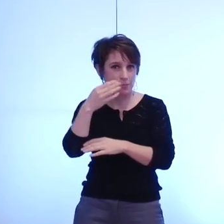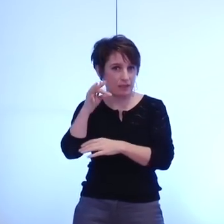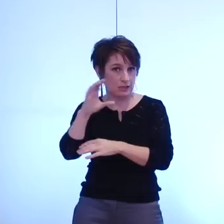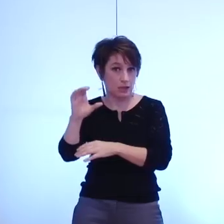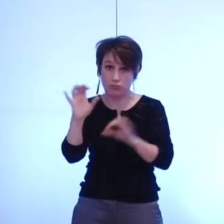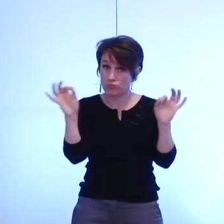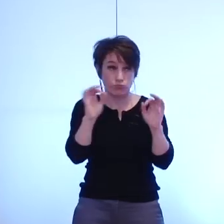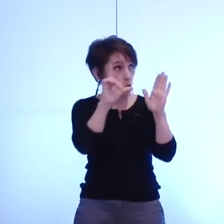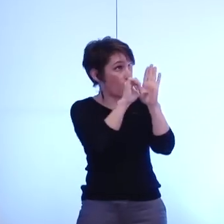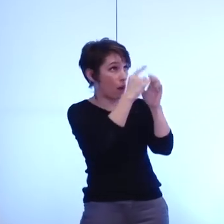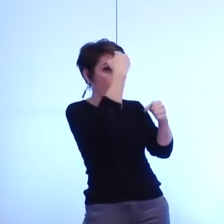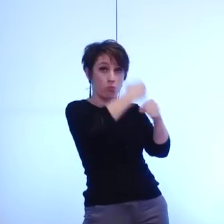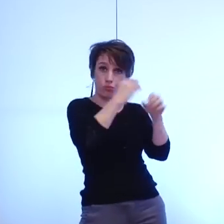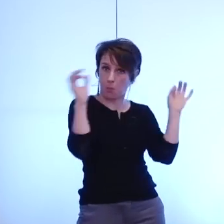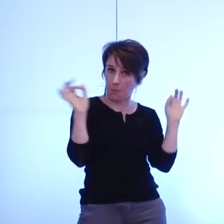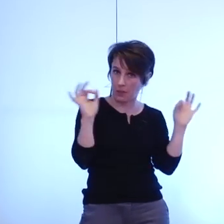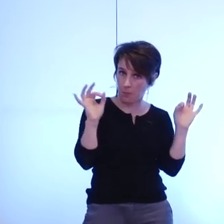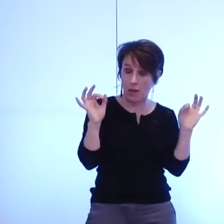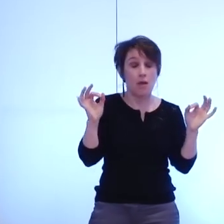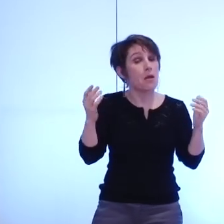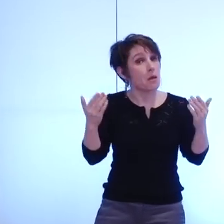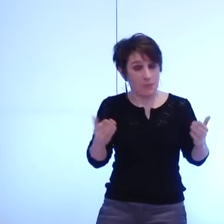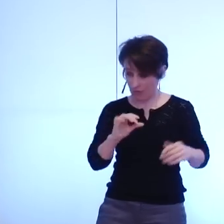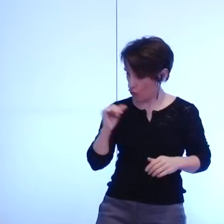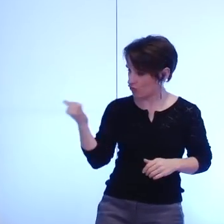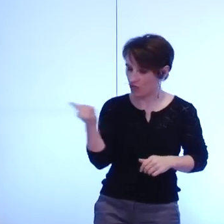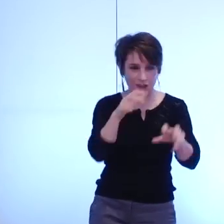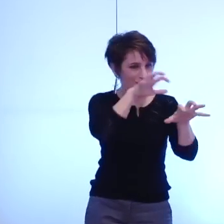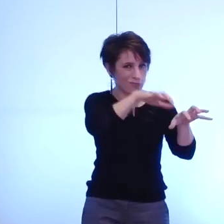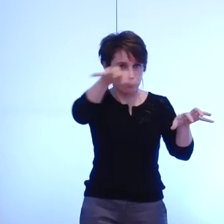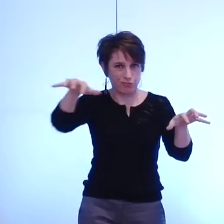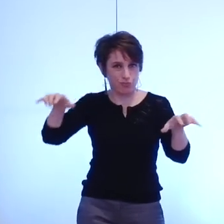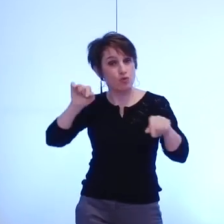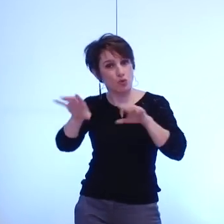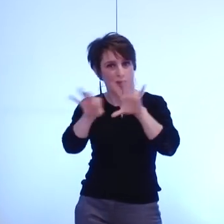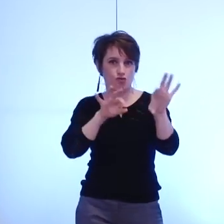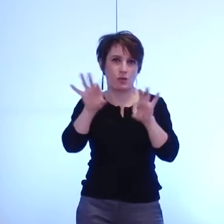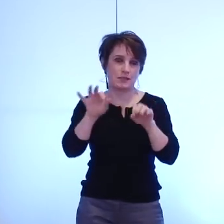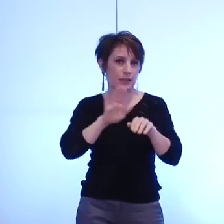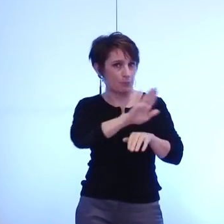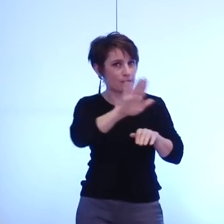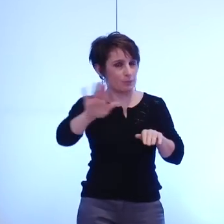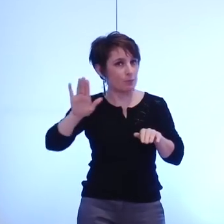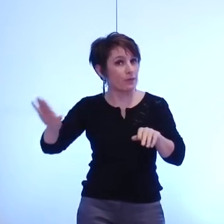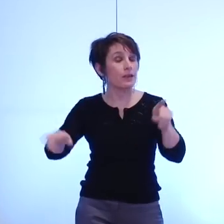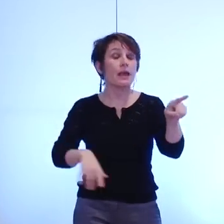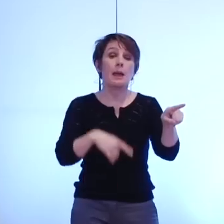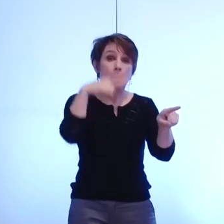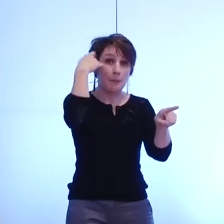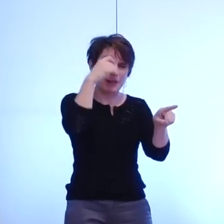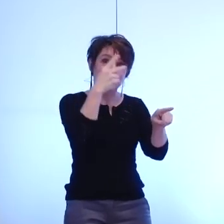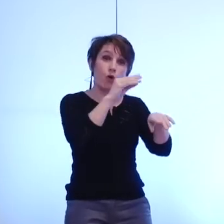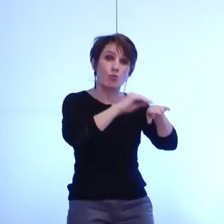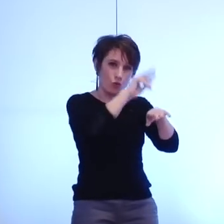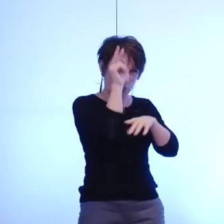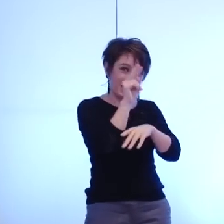désormais à chacun des acteurs de faire leur propre choix politique j'ai noté que le conseil général son président avait proposé à son